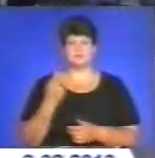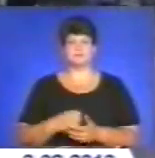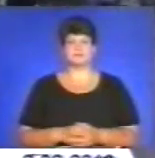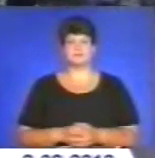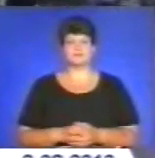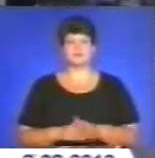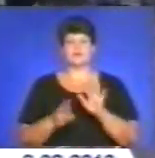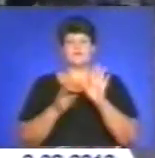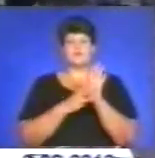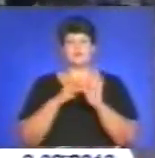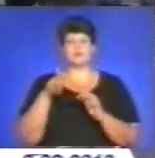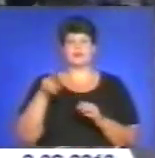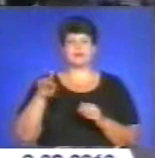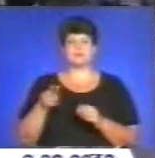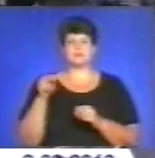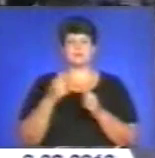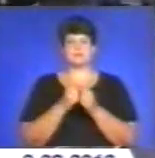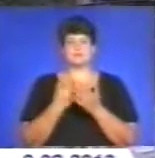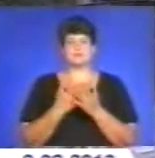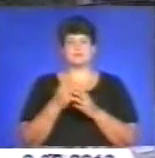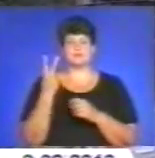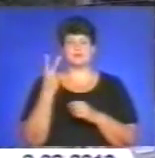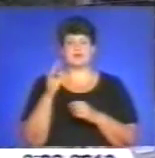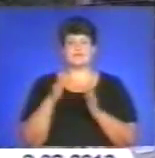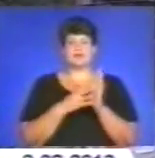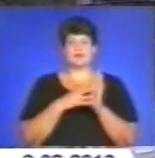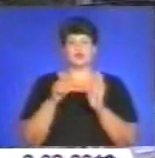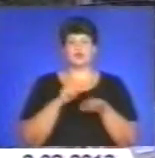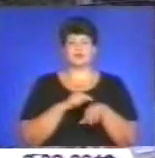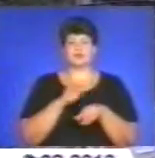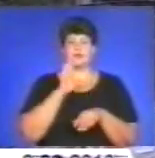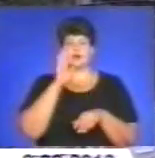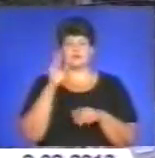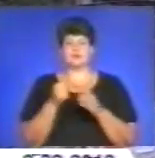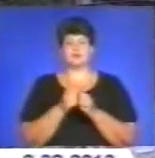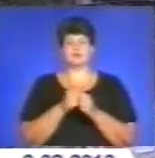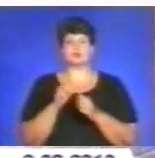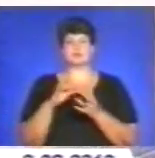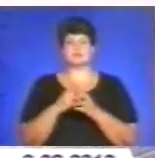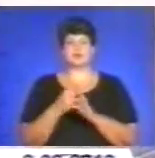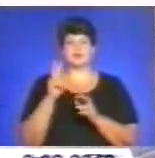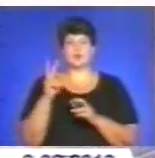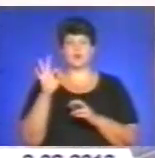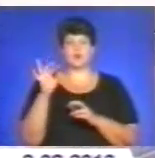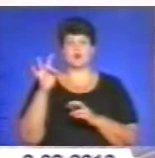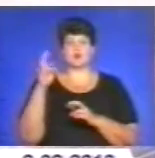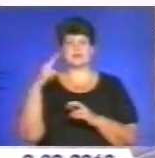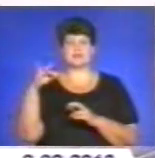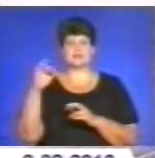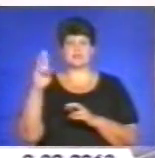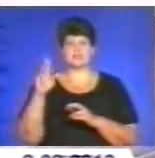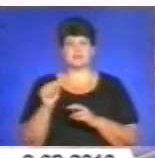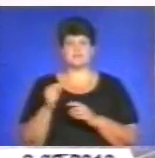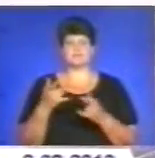8 липня близько 9-ї години ранку поблизу села Кордишів Шумського району не розминулися два маршрутних